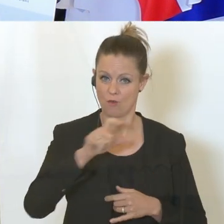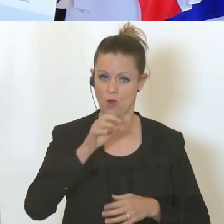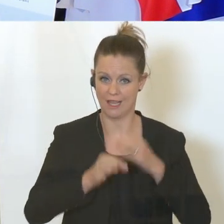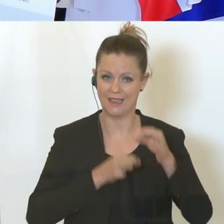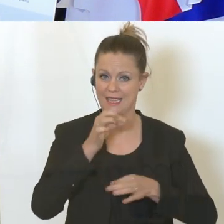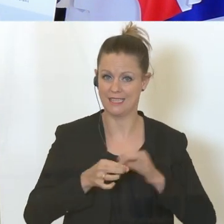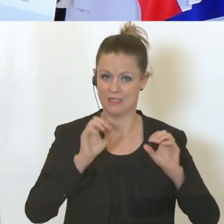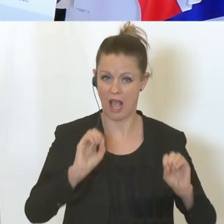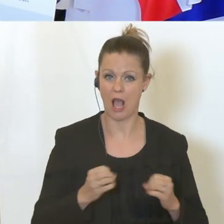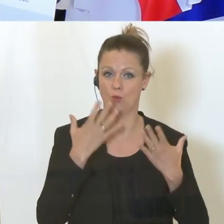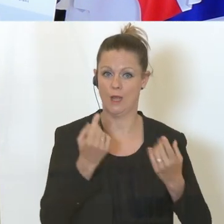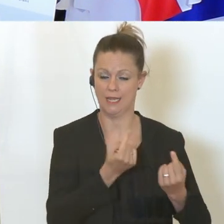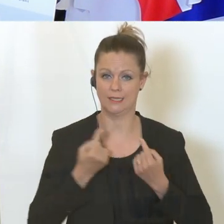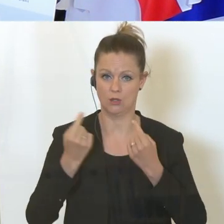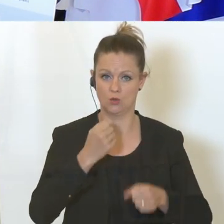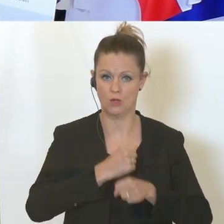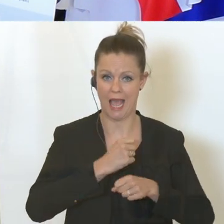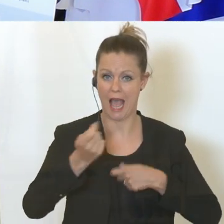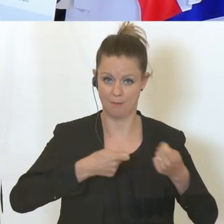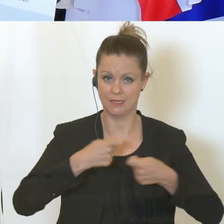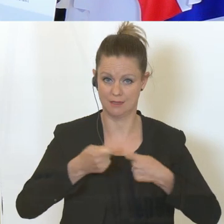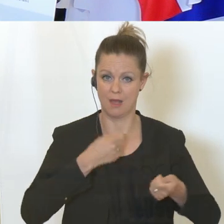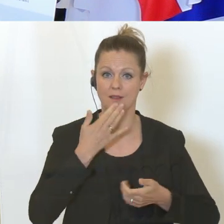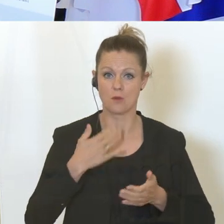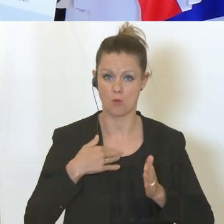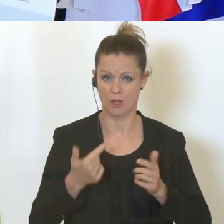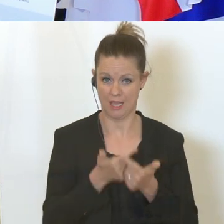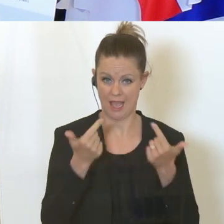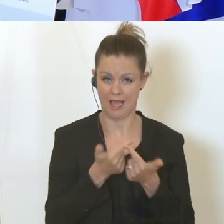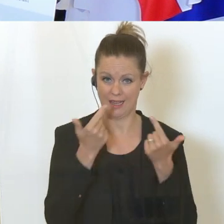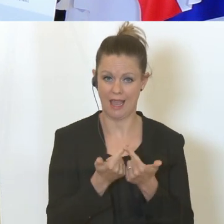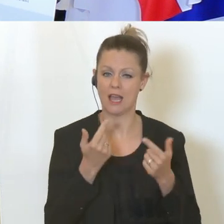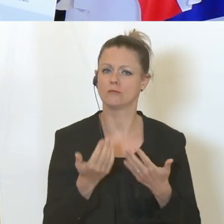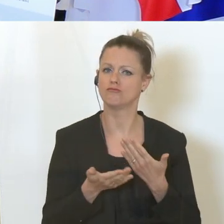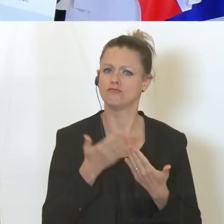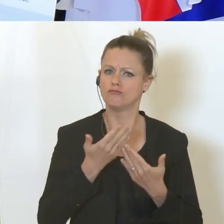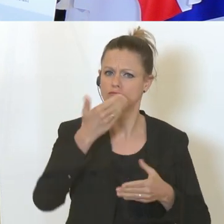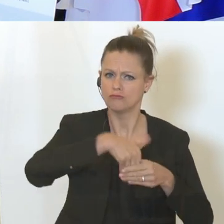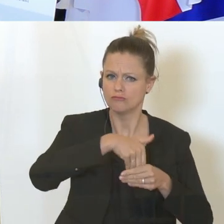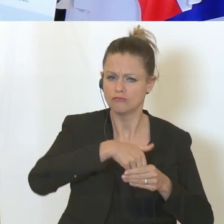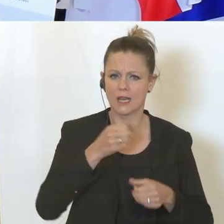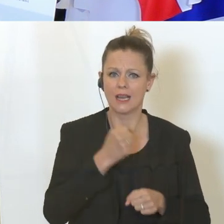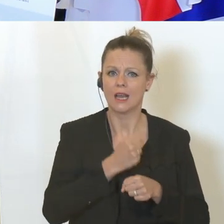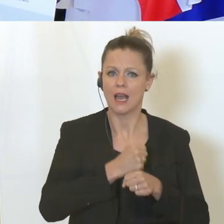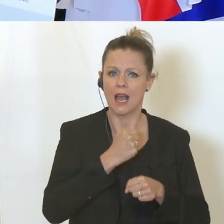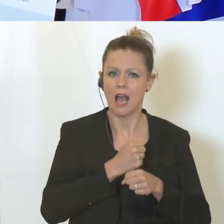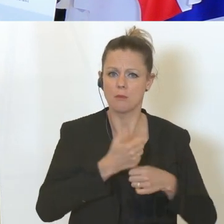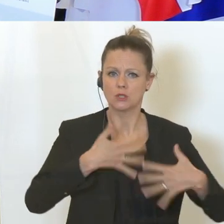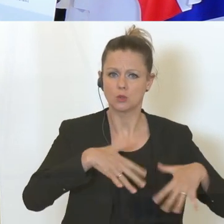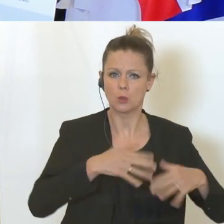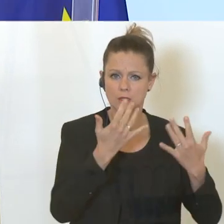Lage am Arbeitsmarkt. Das bedeutet zur Entwicklung der Arbeitslosenzahlen und zur Entwicklung der Corona-Kurzarbeit.